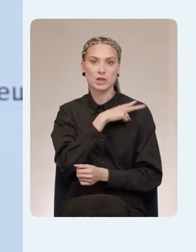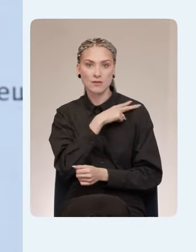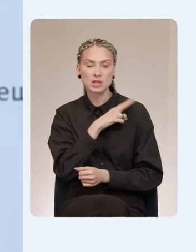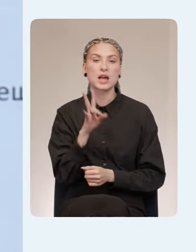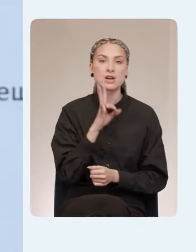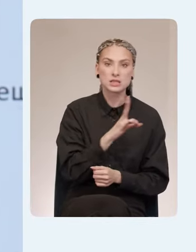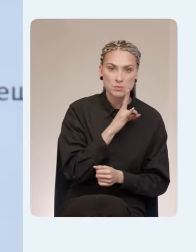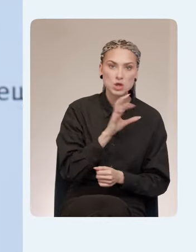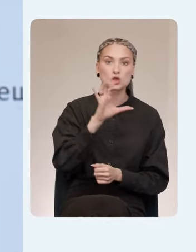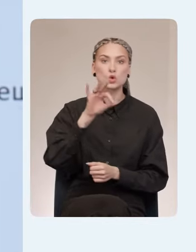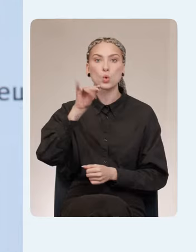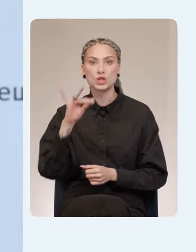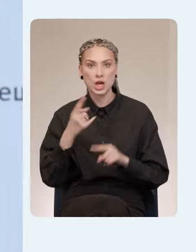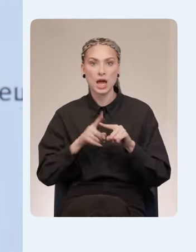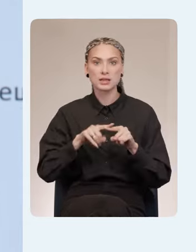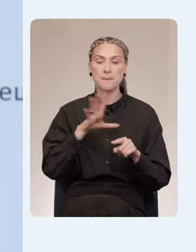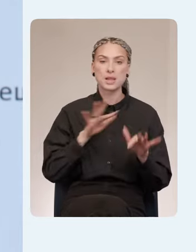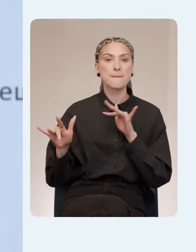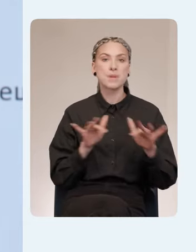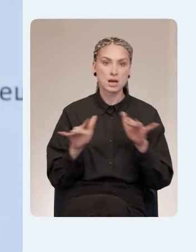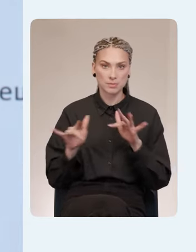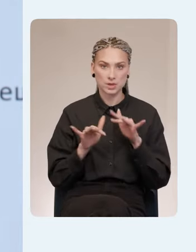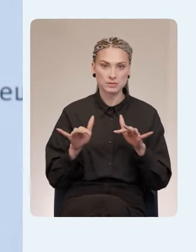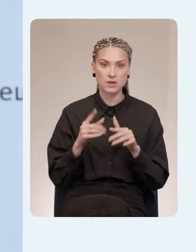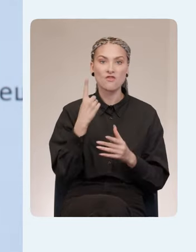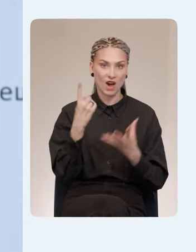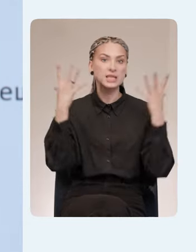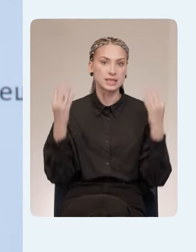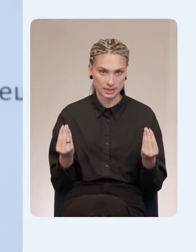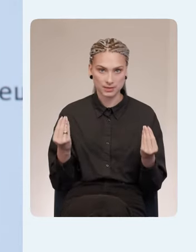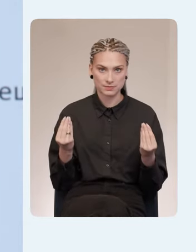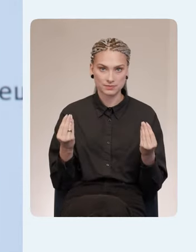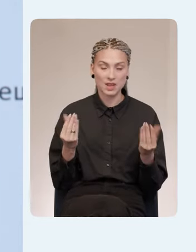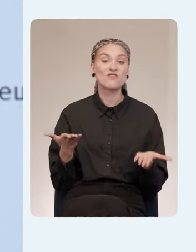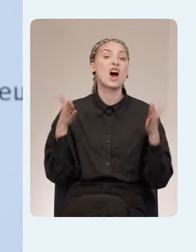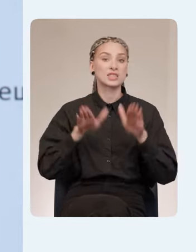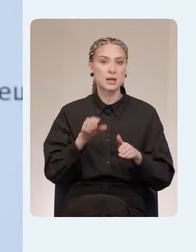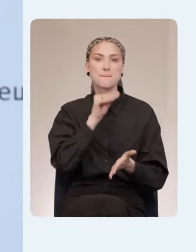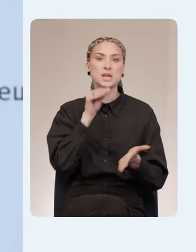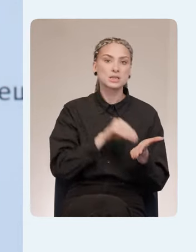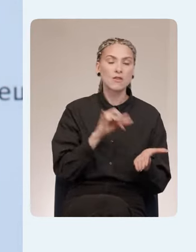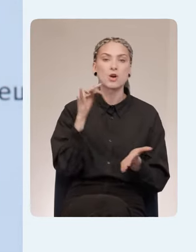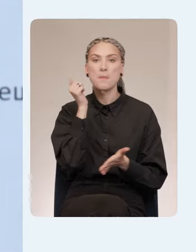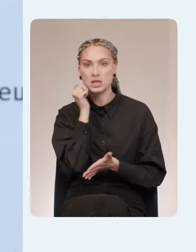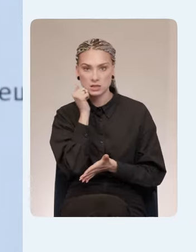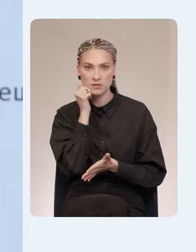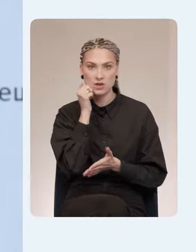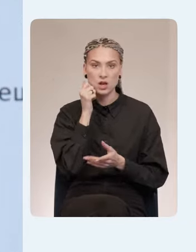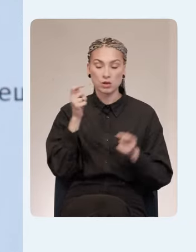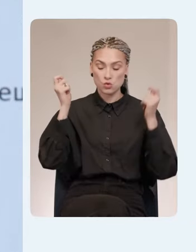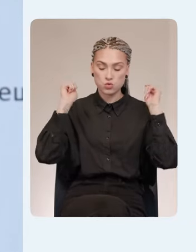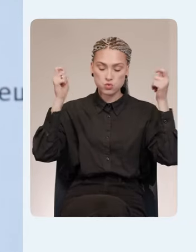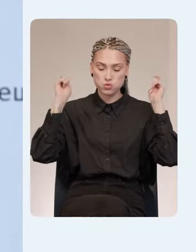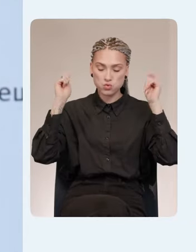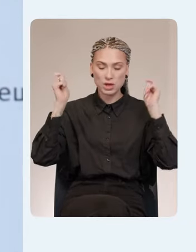Новосибирске и в Сочи, это было мероприятие в один день. В остальных, в Петербурге и в Москве, тусовка шла